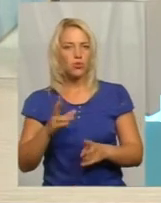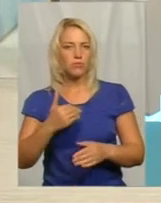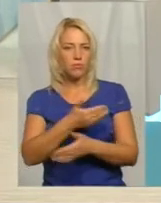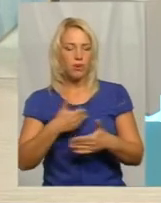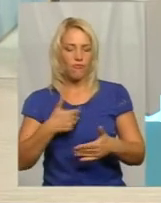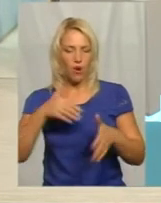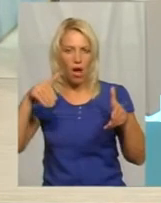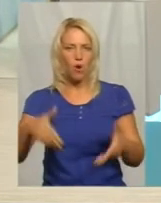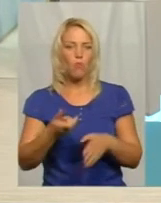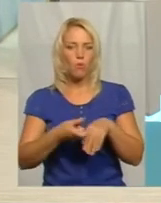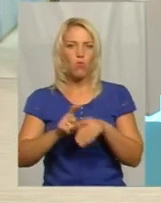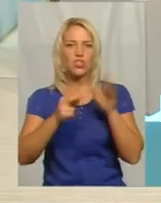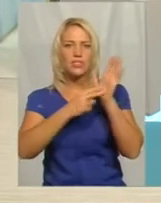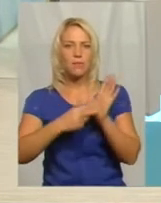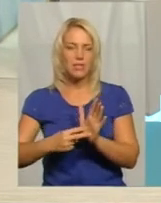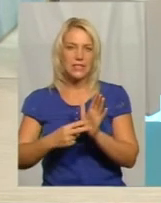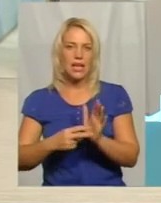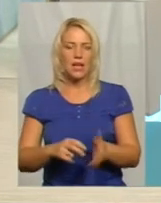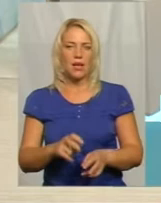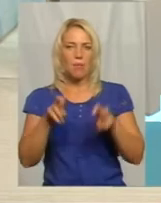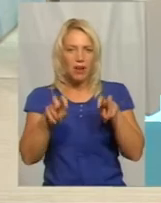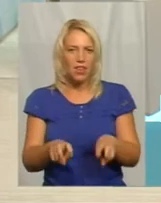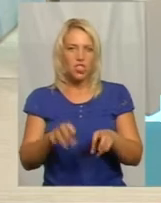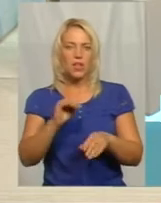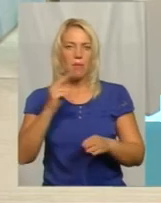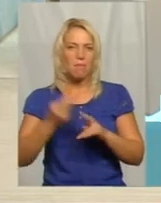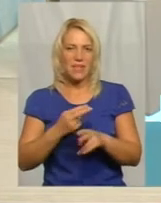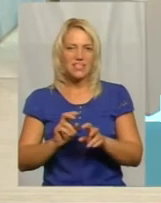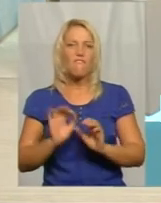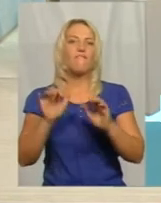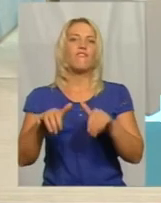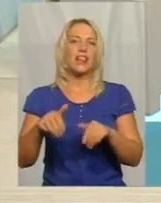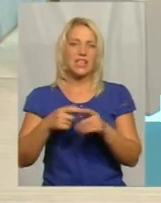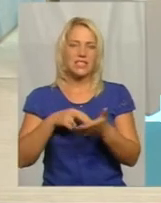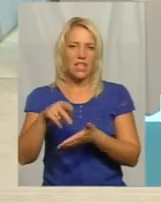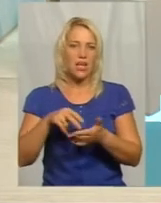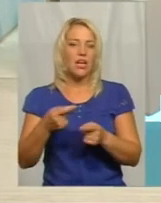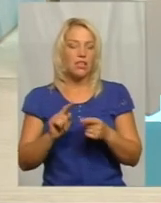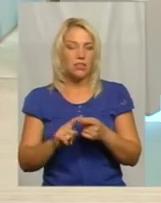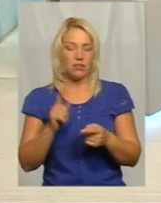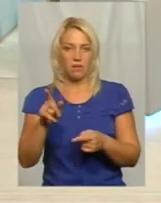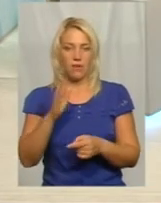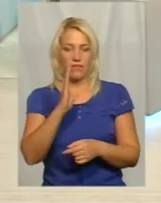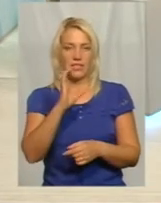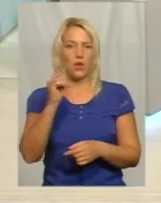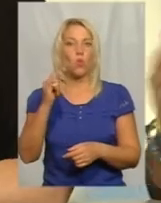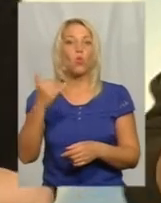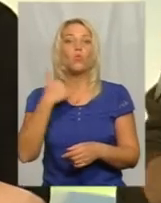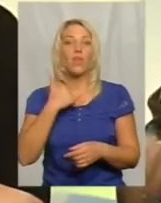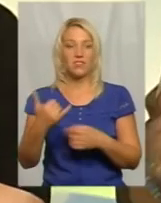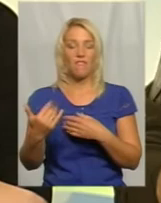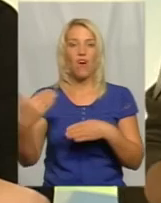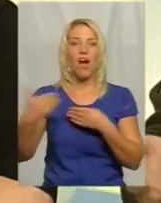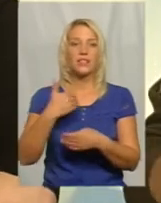окопах більше семи місяців проторчав безвылазно, це одні ті ж люди. Це ВСУ у нас в гостях. Вони